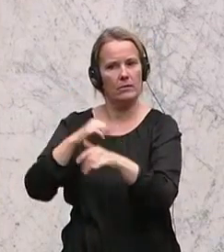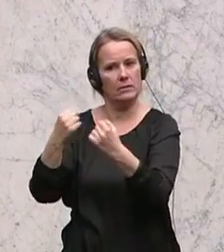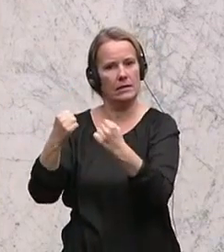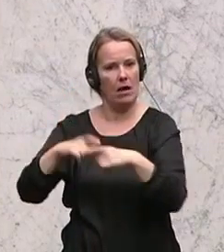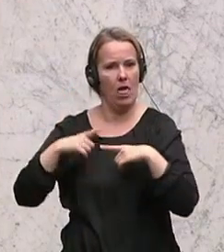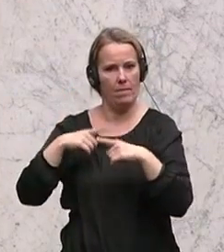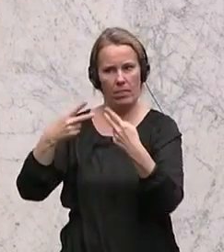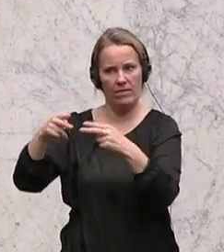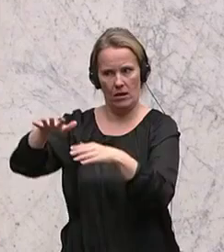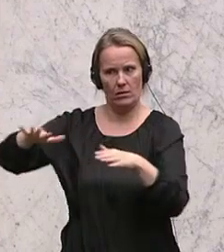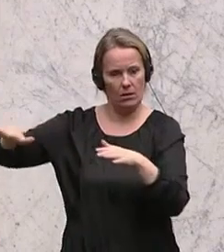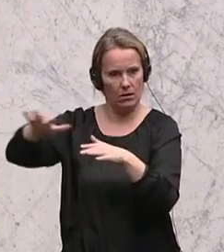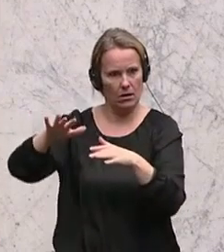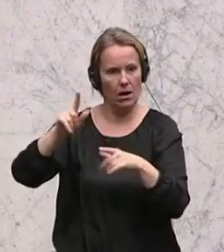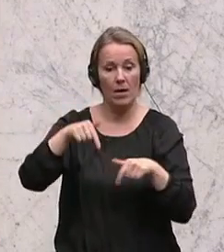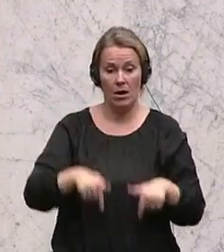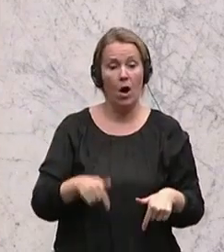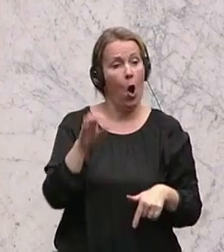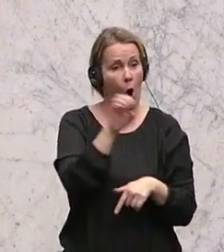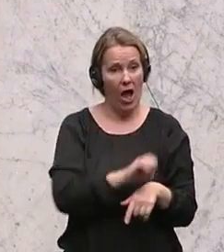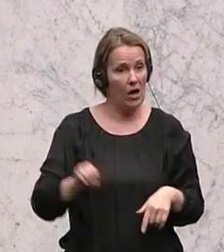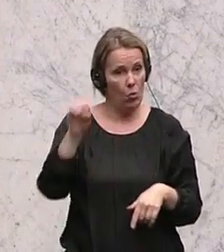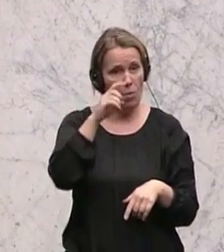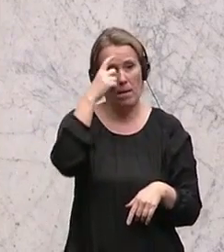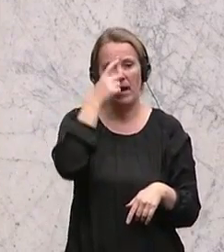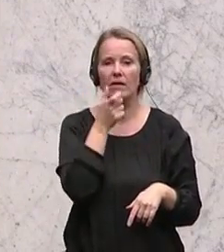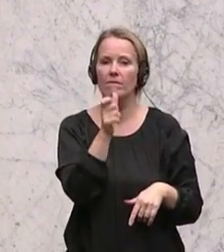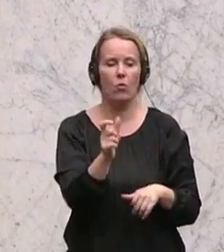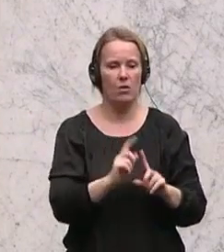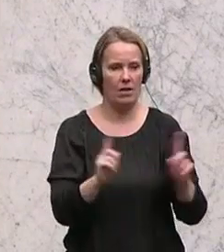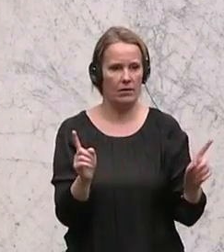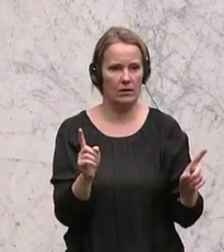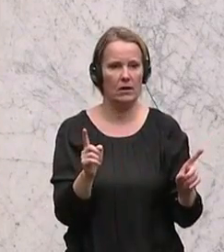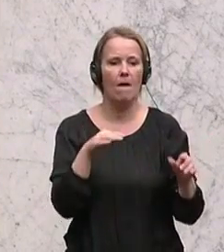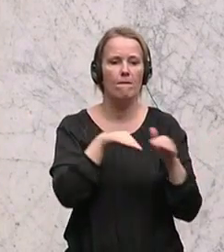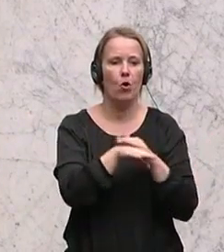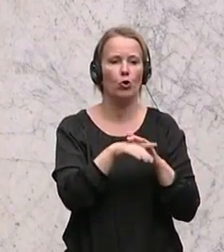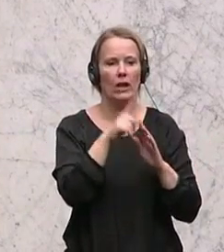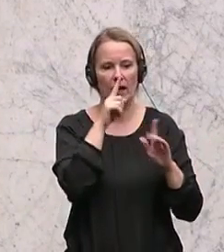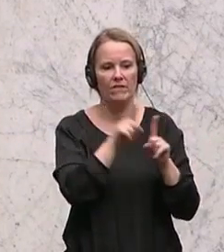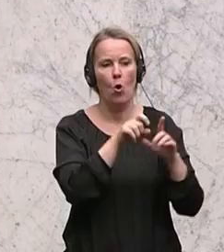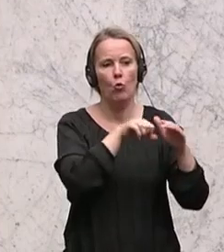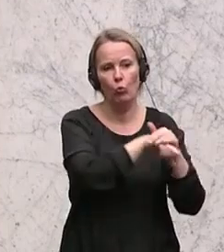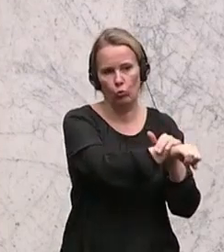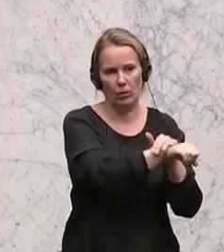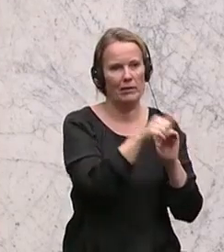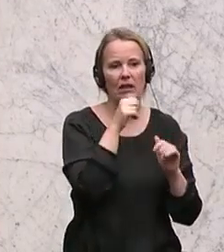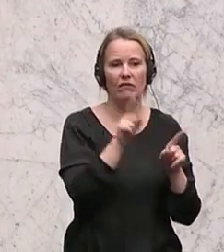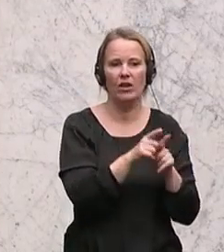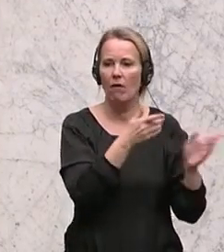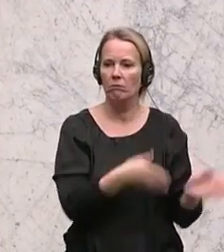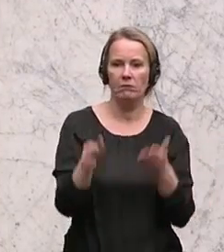zu können. Wenn wir von Europa sprechen, dann geht es meiner Meinung nach eher darum, Flüchtlinge unterzubringen und sie nicht weiterzuwinken.